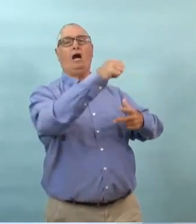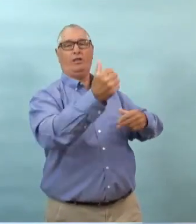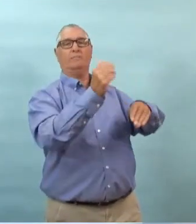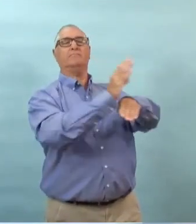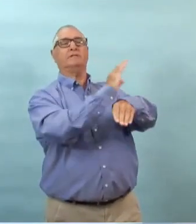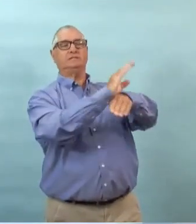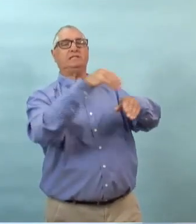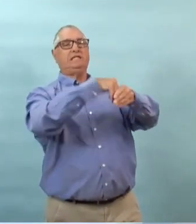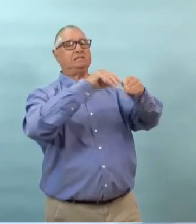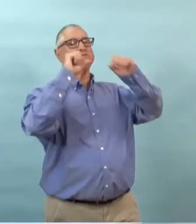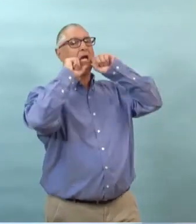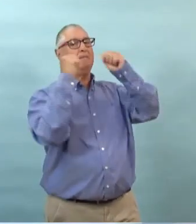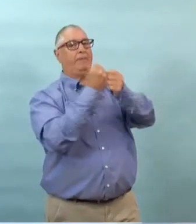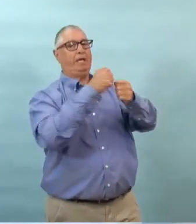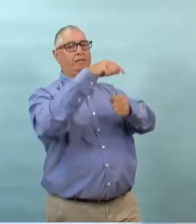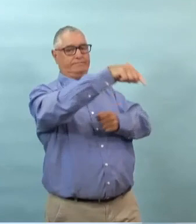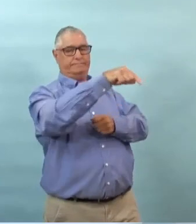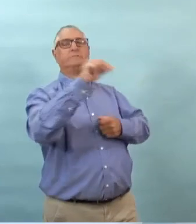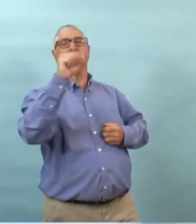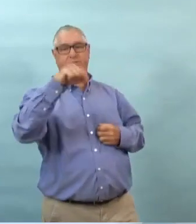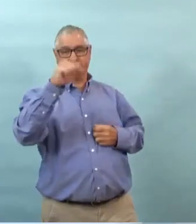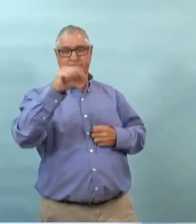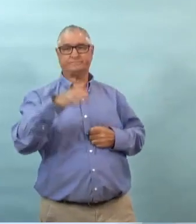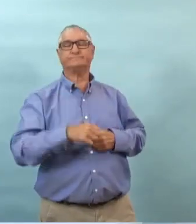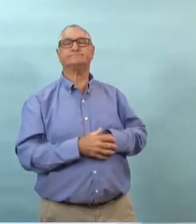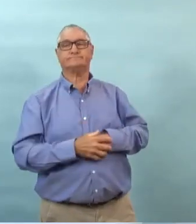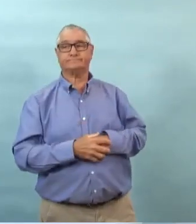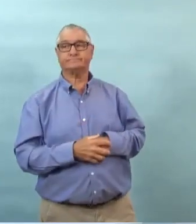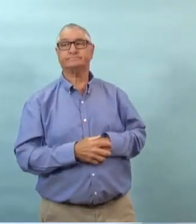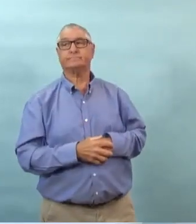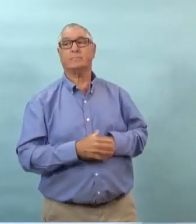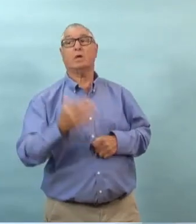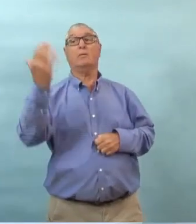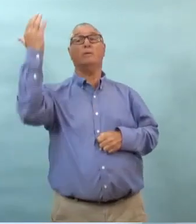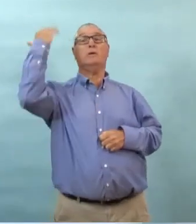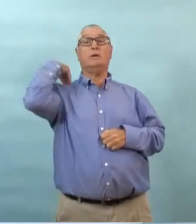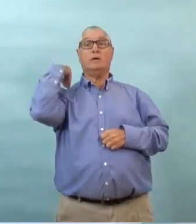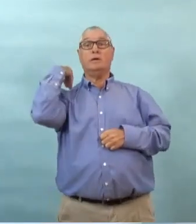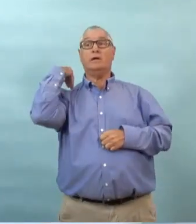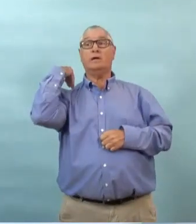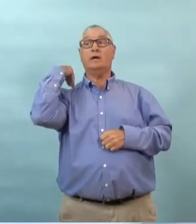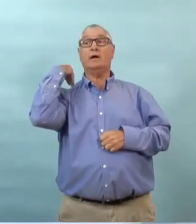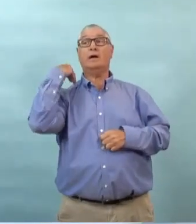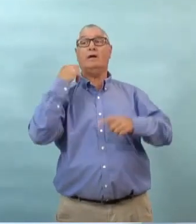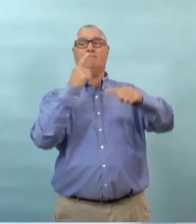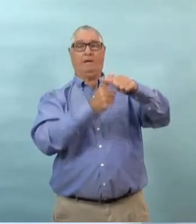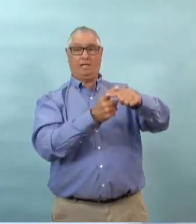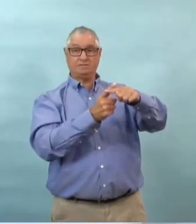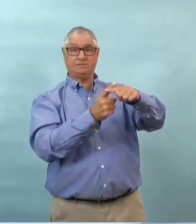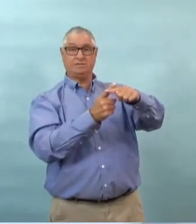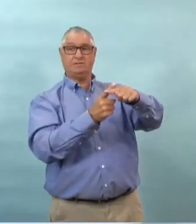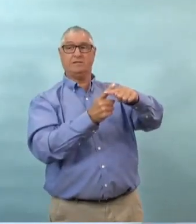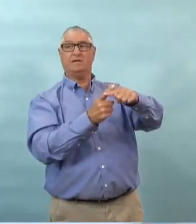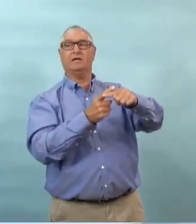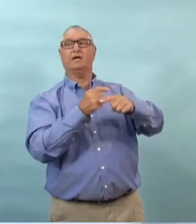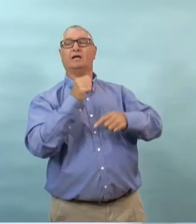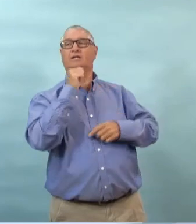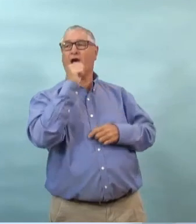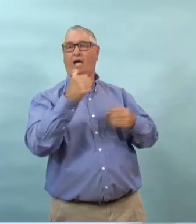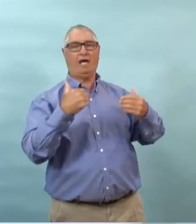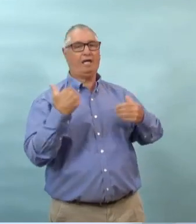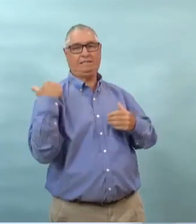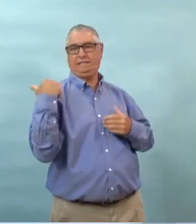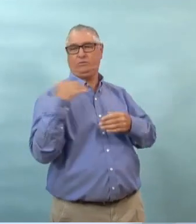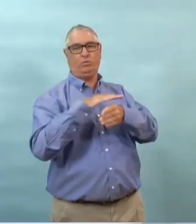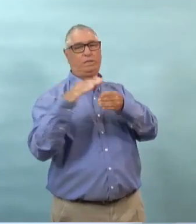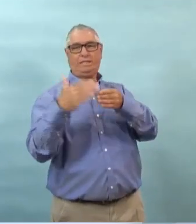auquel vous faites référence j'en suis au courant effectivement une entreprise de steinbach avait indiqué que